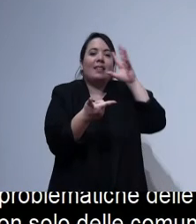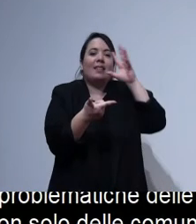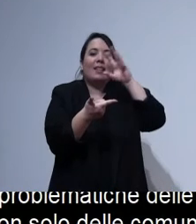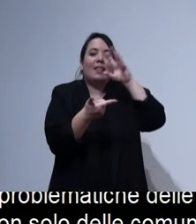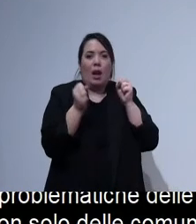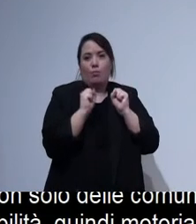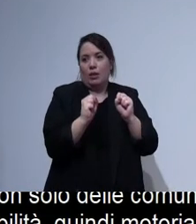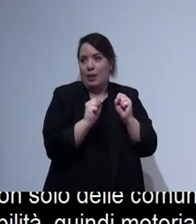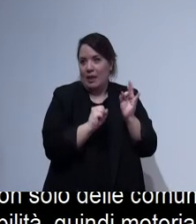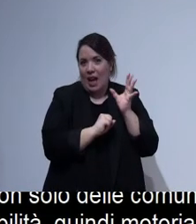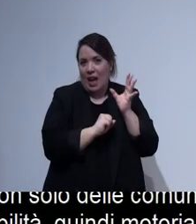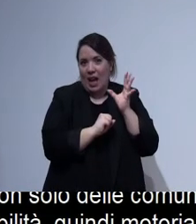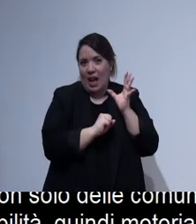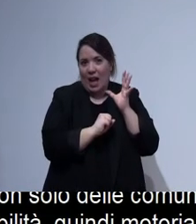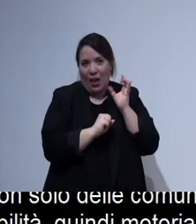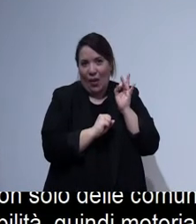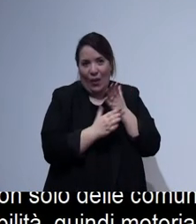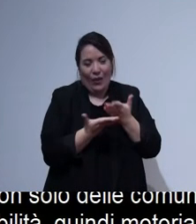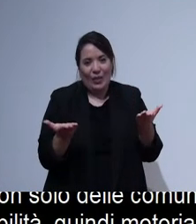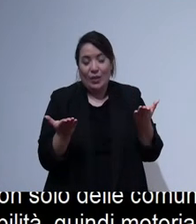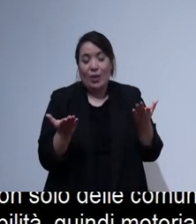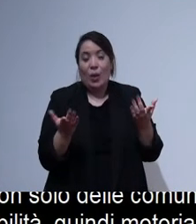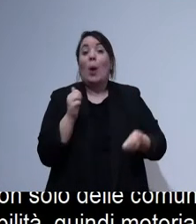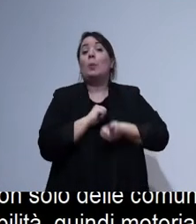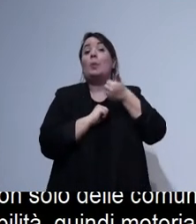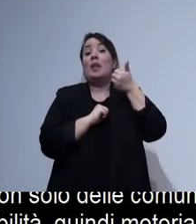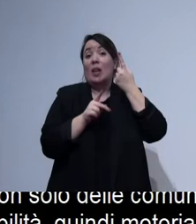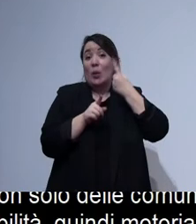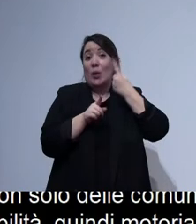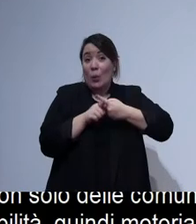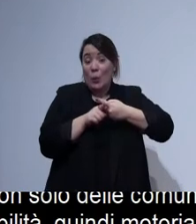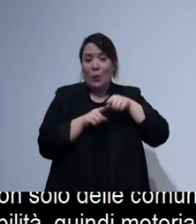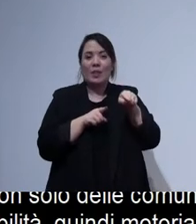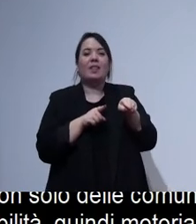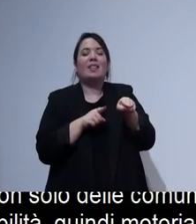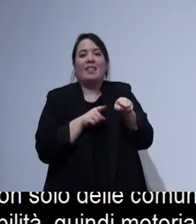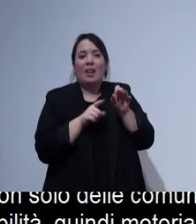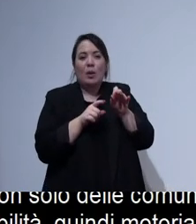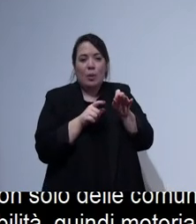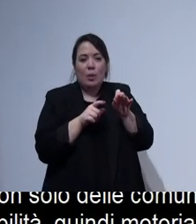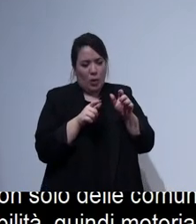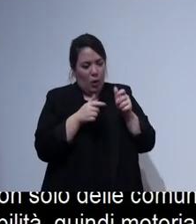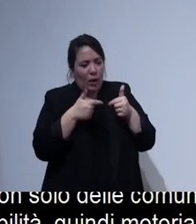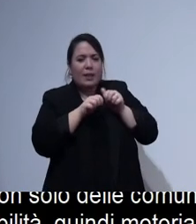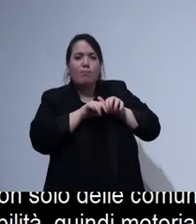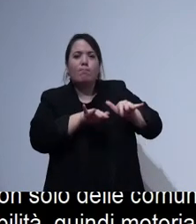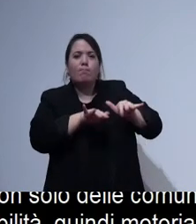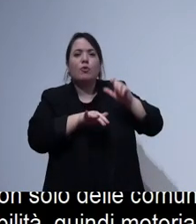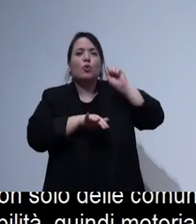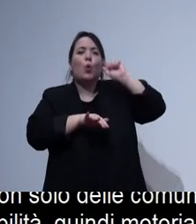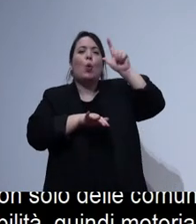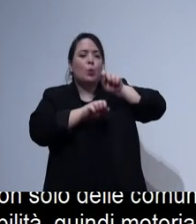hanno a disposizione e soprattutto facendo generare un po' di cultura sul tema